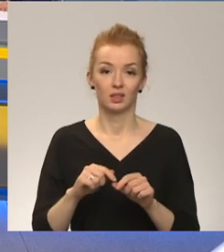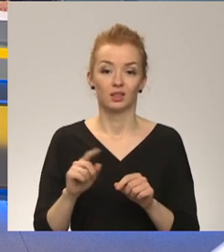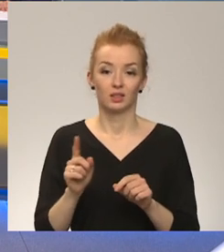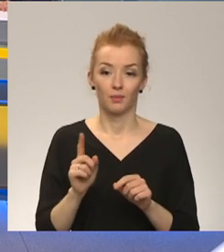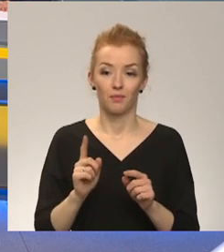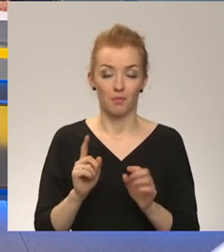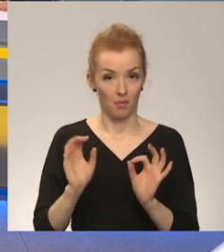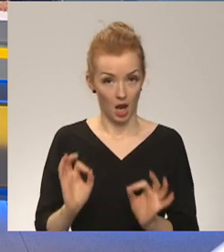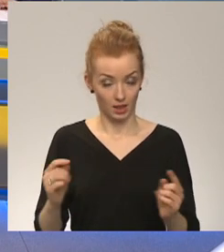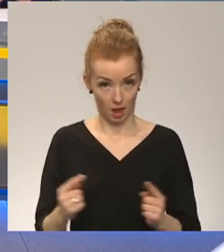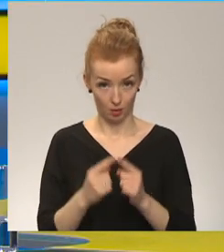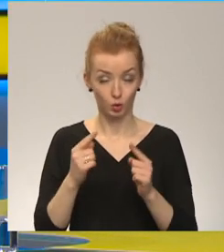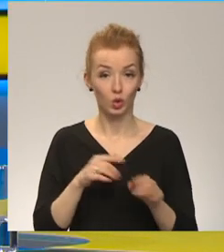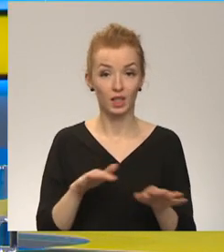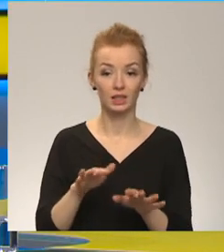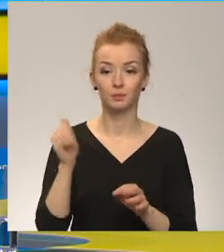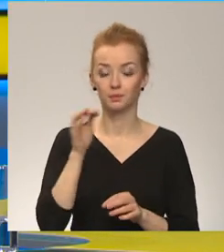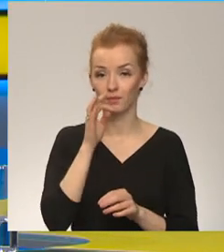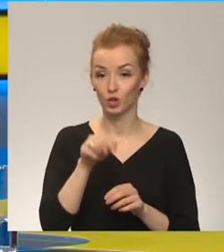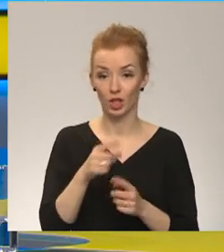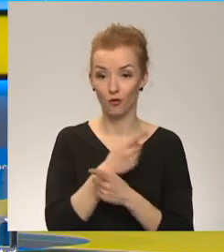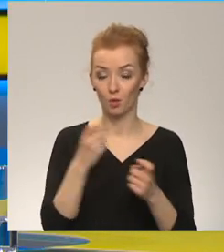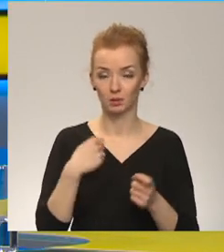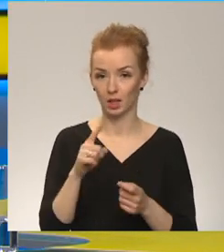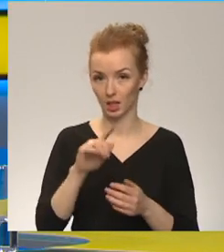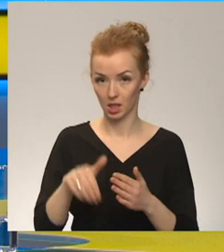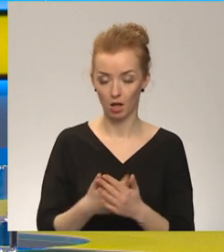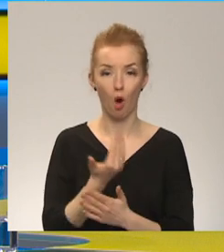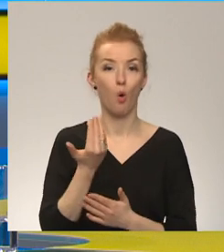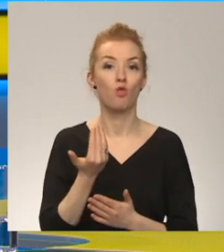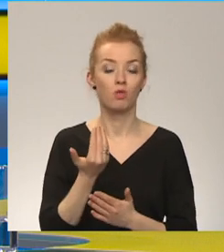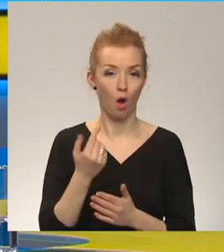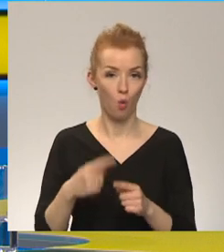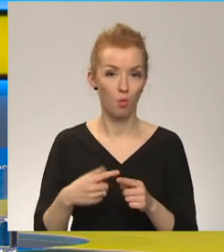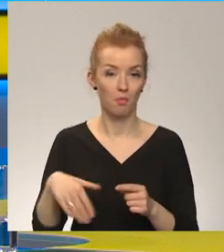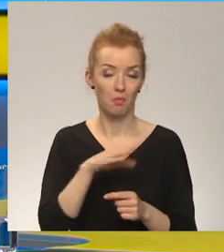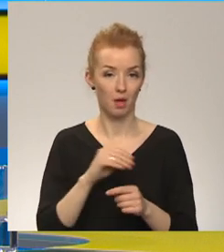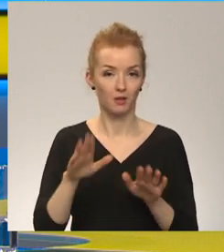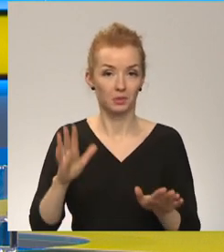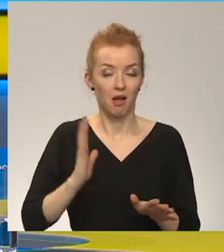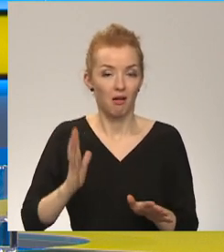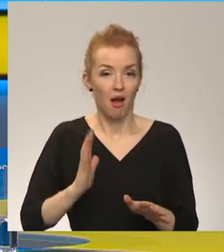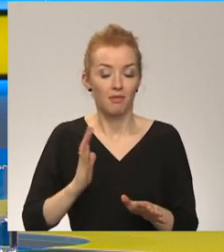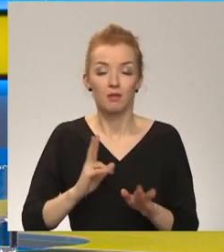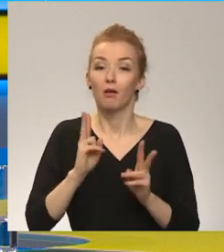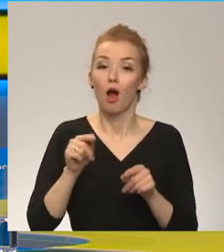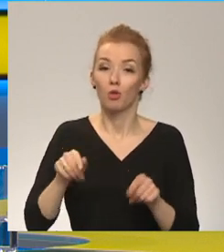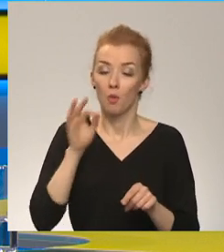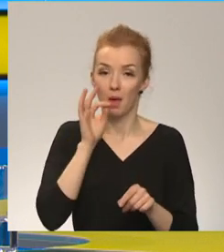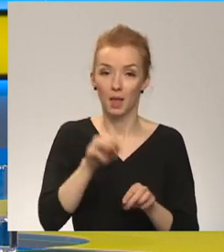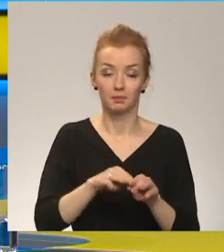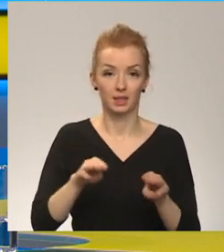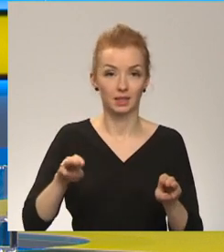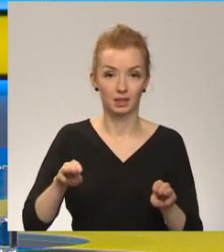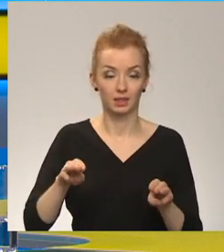samērīgs jūs prāt. Šī informācija arī man ir jauna, protams, ka mēs varam sagaidīt, kā to skaidros ministra kungs. Protams, ka